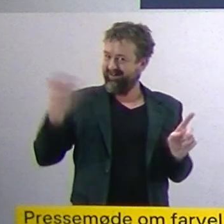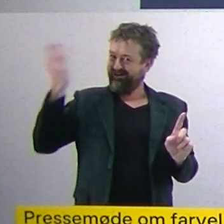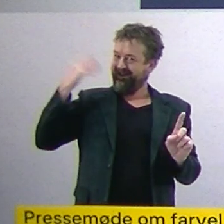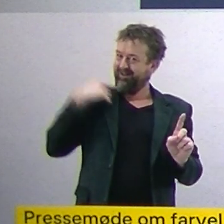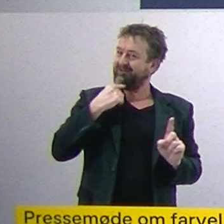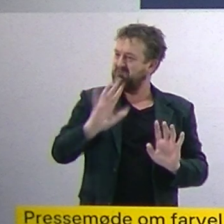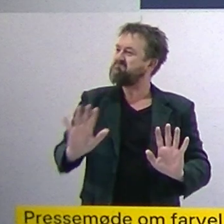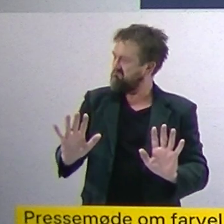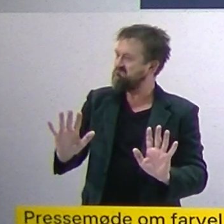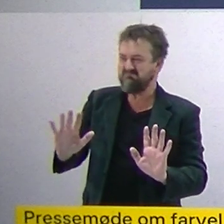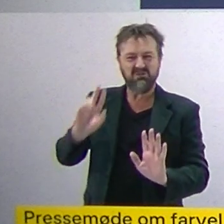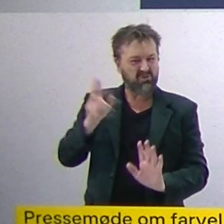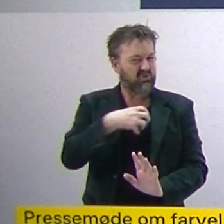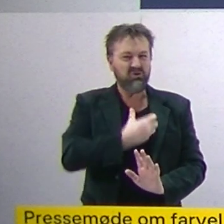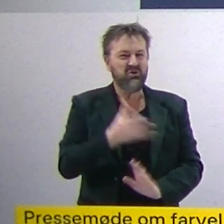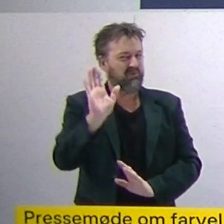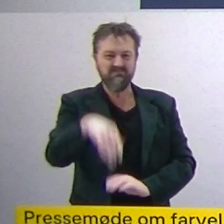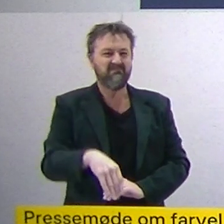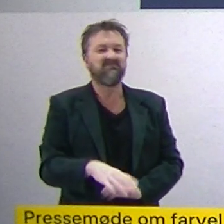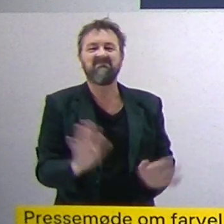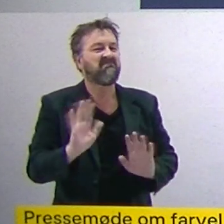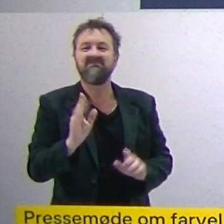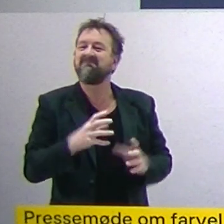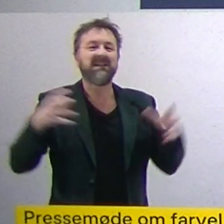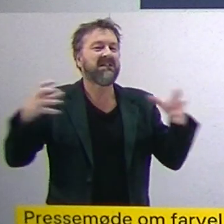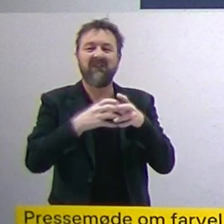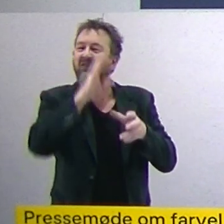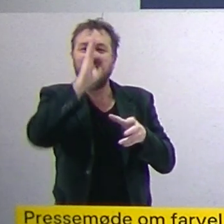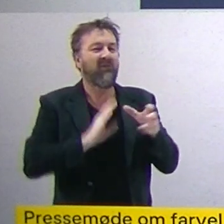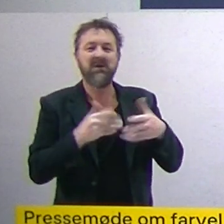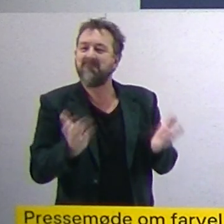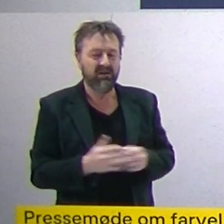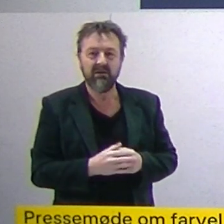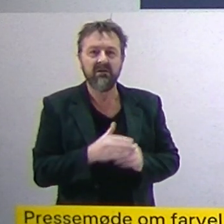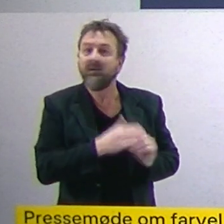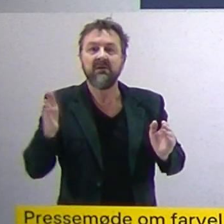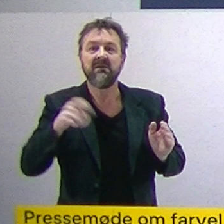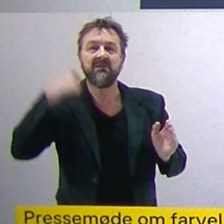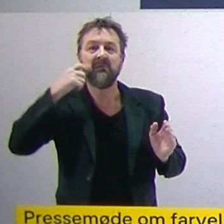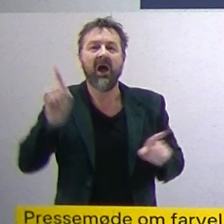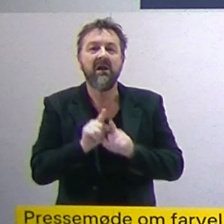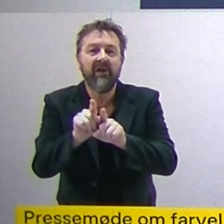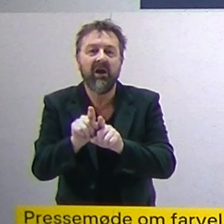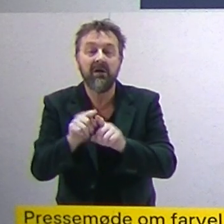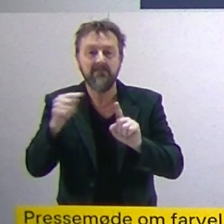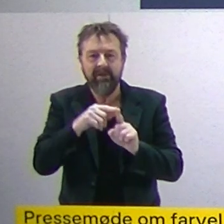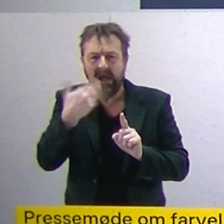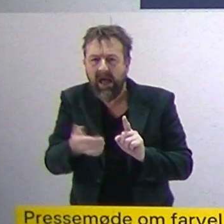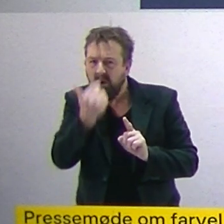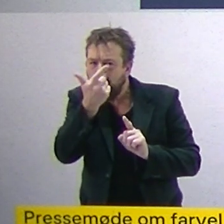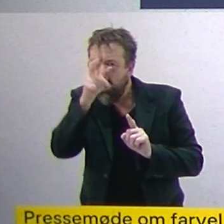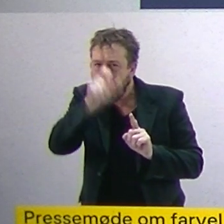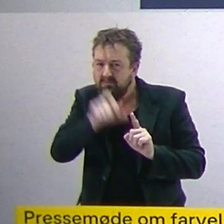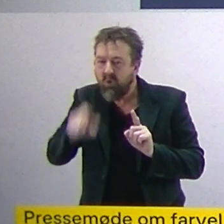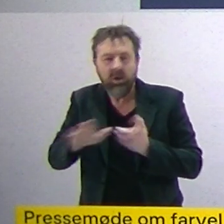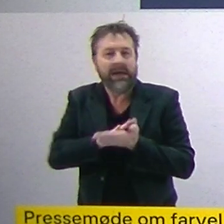sygdommen ikke længere skulle være samfundskritisk, så blev vi i starten af september, og så var der nogle måneder uden restriktioner. Så kan jeg